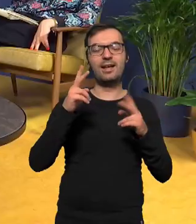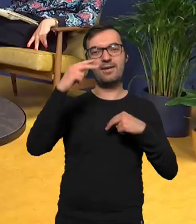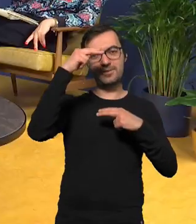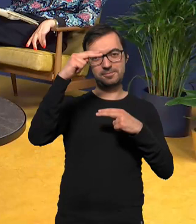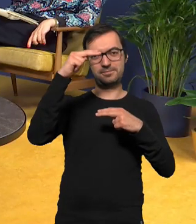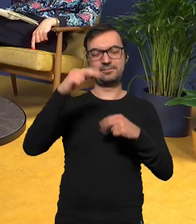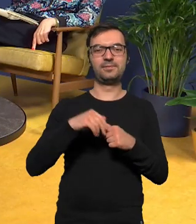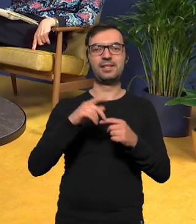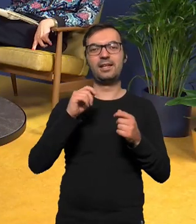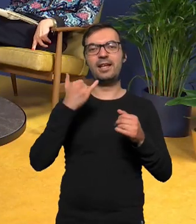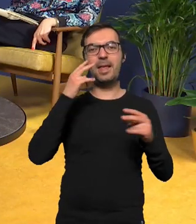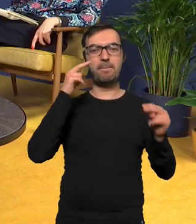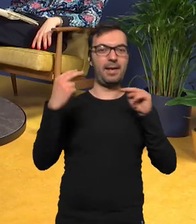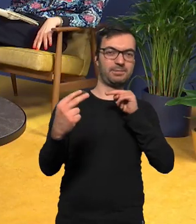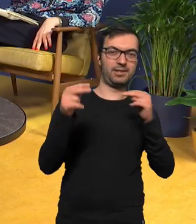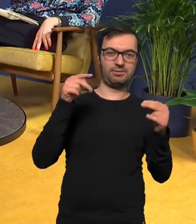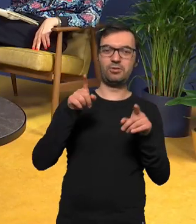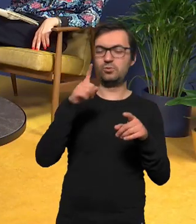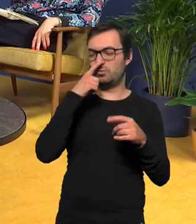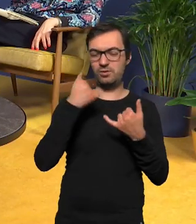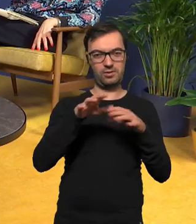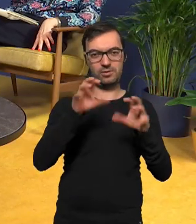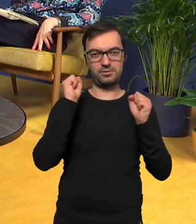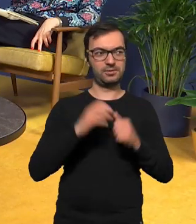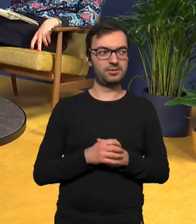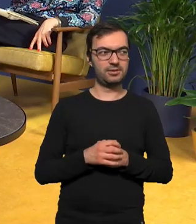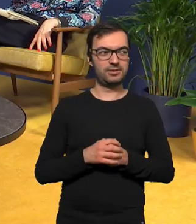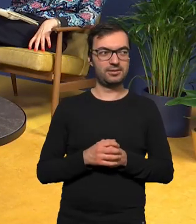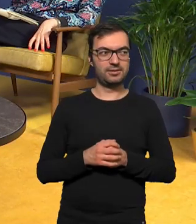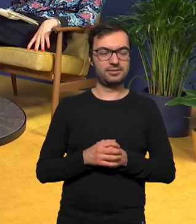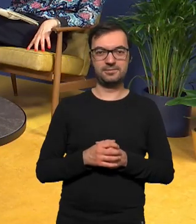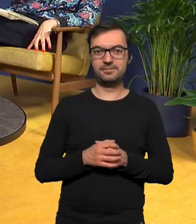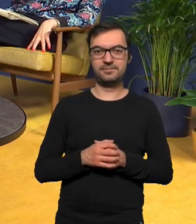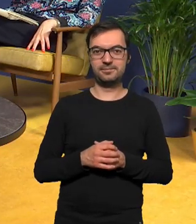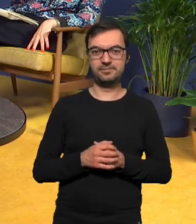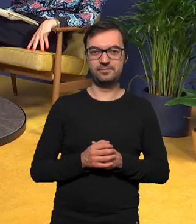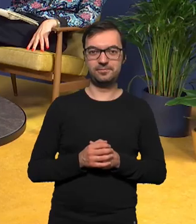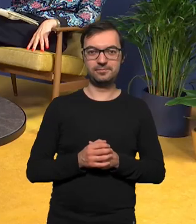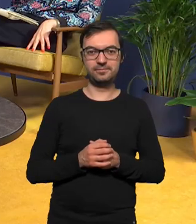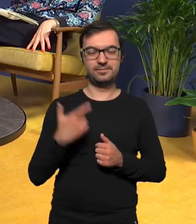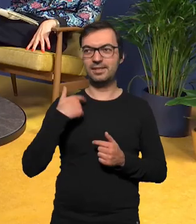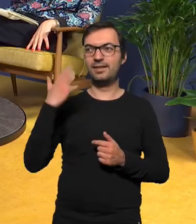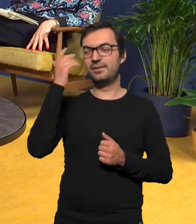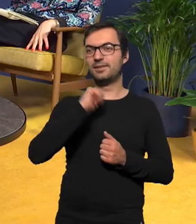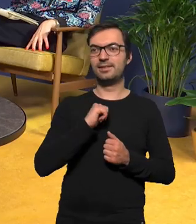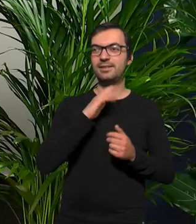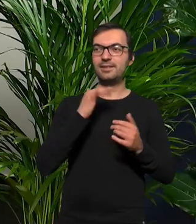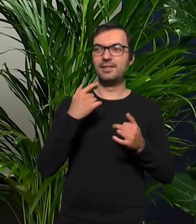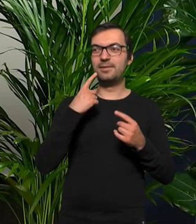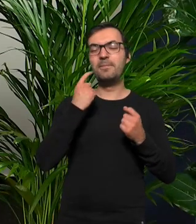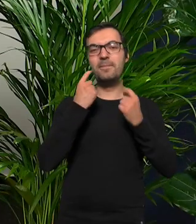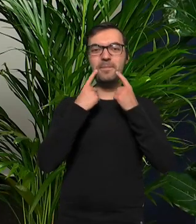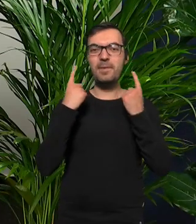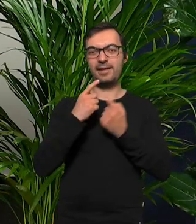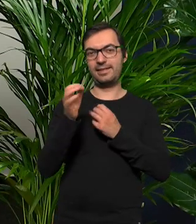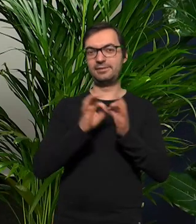inną perspektywą zmieniają w ogóle odbiór ja sobie wyobrażałam że to jest taka wręcz no nie wiem jak bajeczna